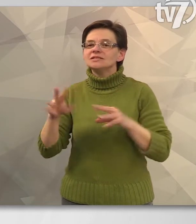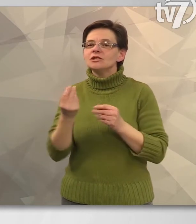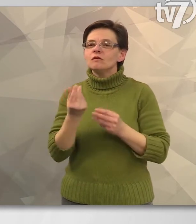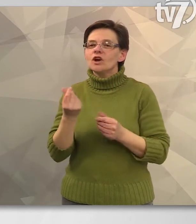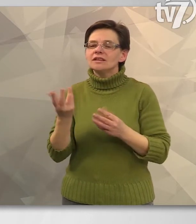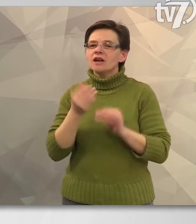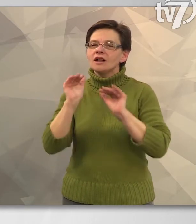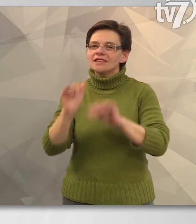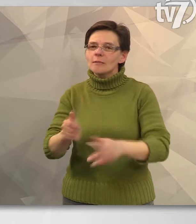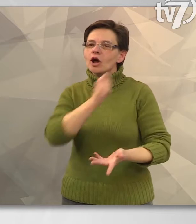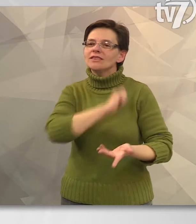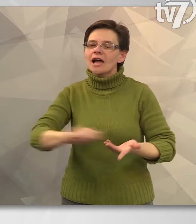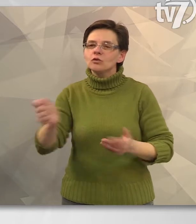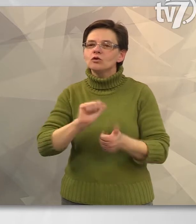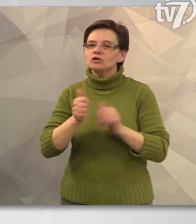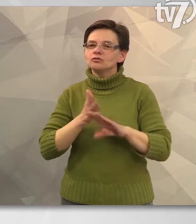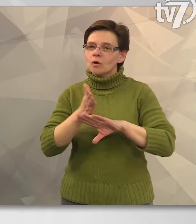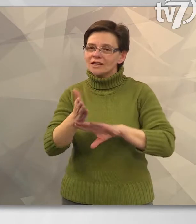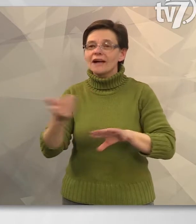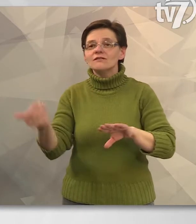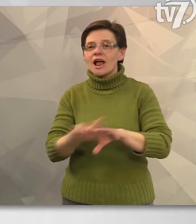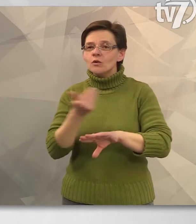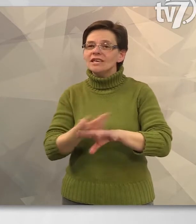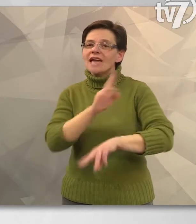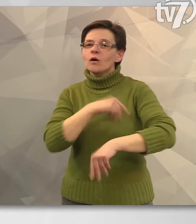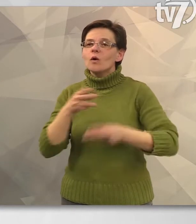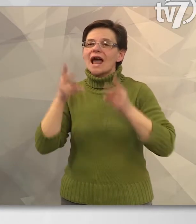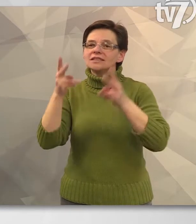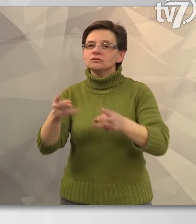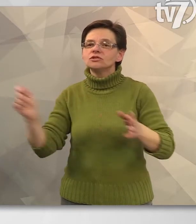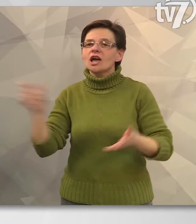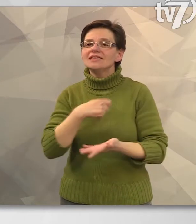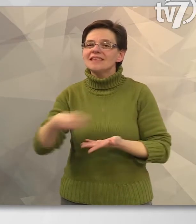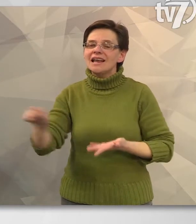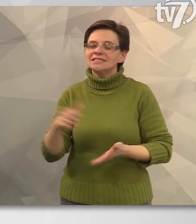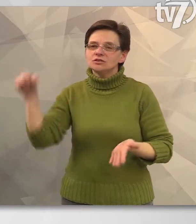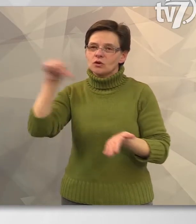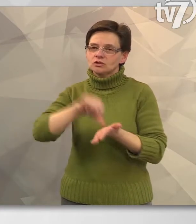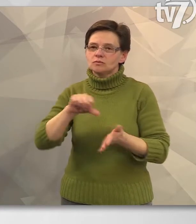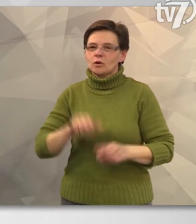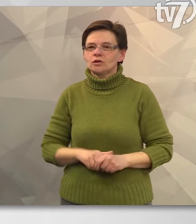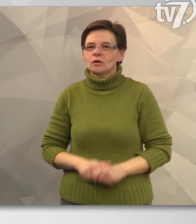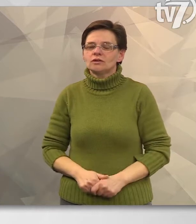Tízmillióval támogatták az ütősportágat. Felújítják a Kórház utcai teniszcentrumot.